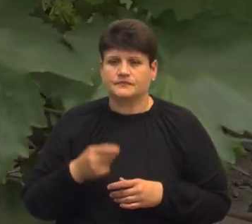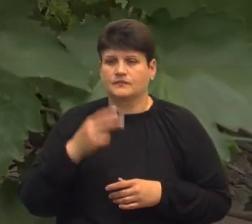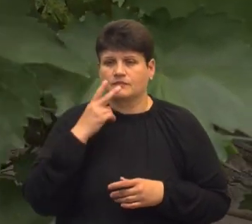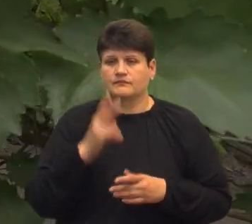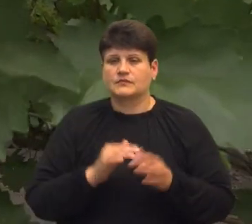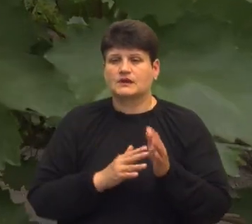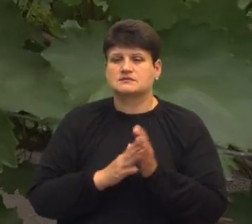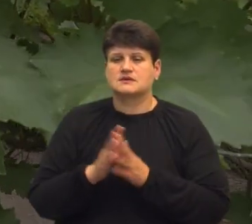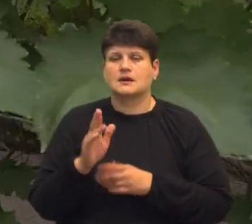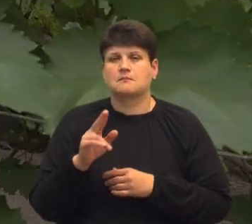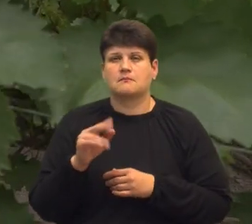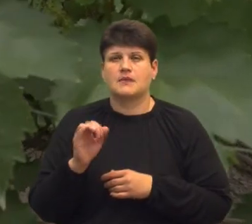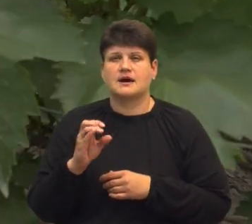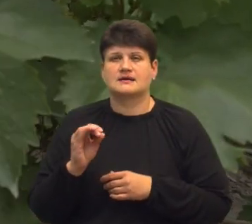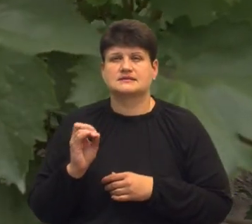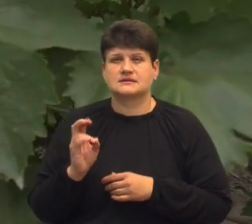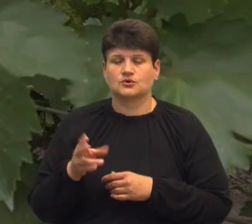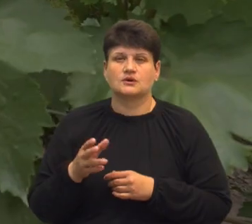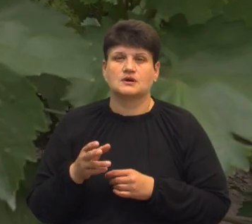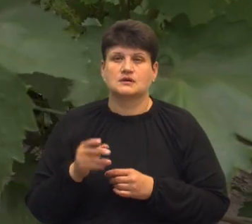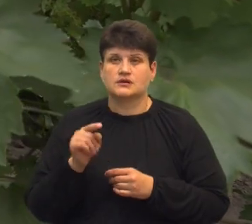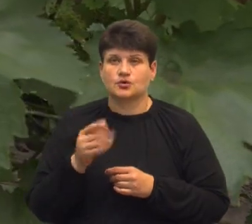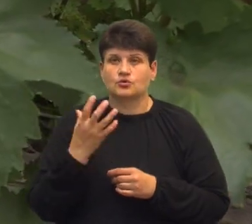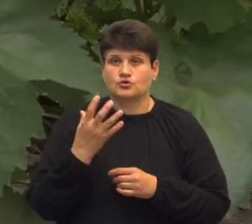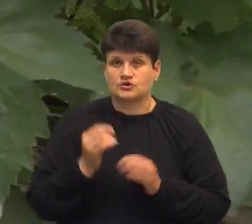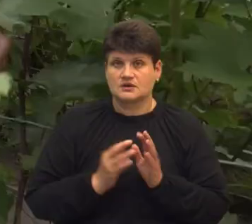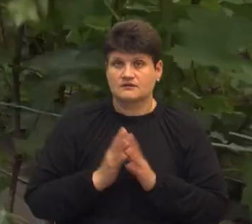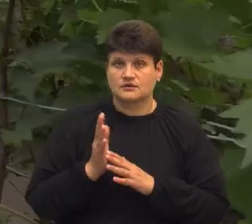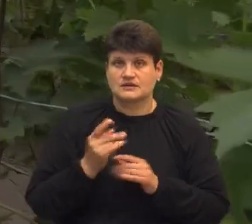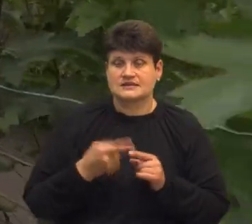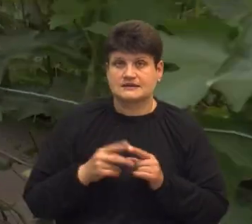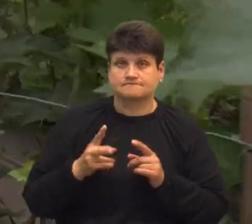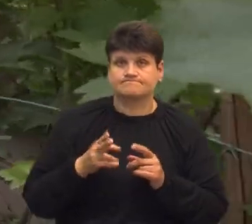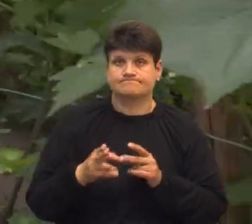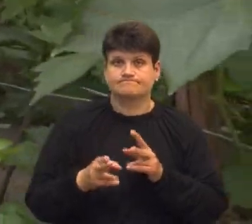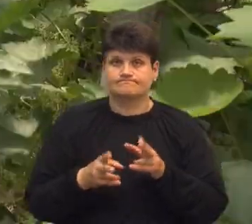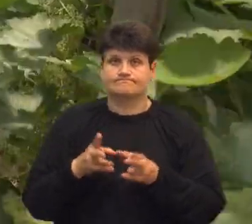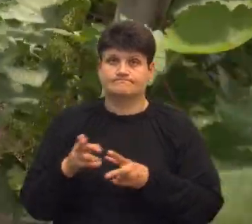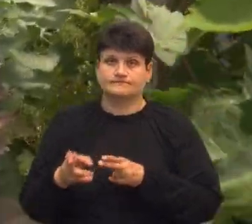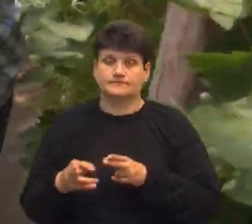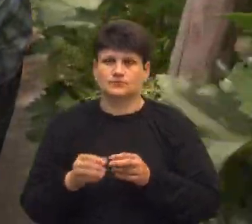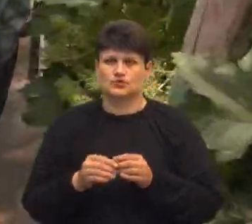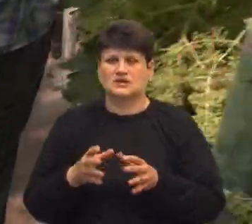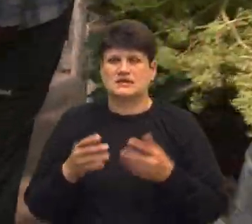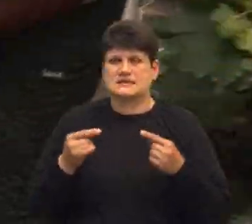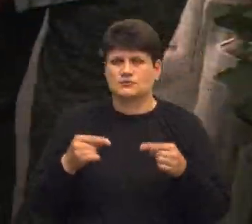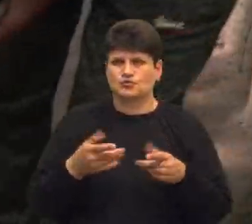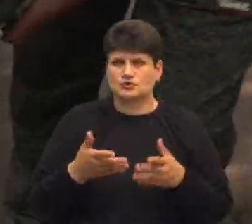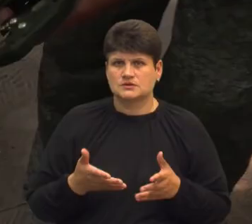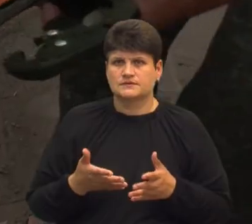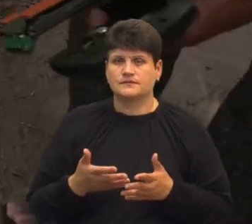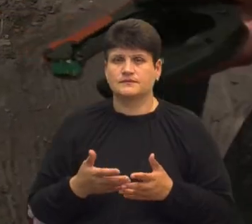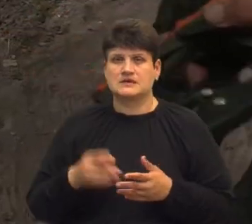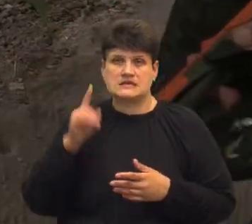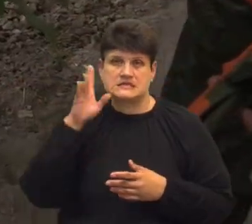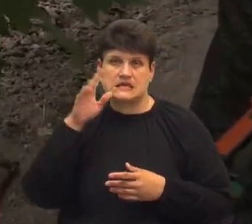пасиночок, вже один листок, а на ньому ще виросло. Це вирізає, тому що буде загущення. Ну, ось він, слава